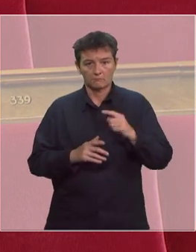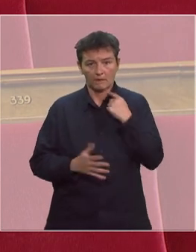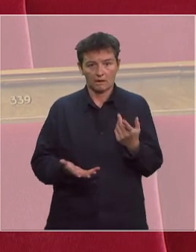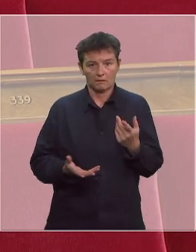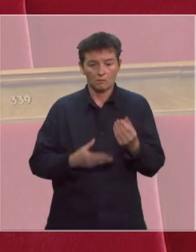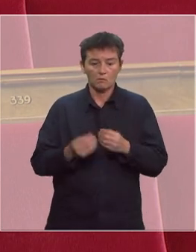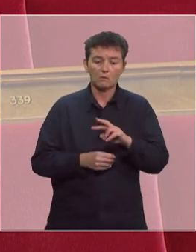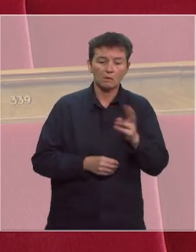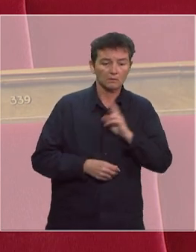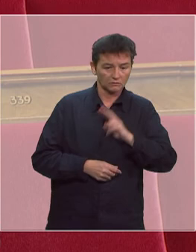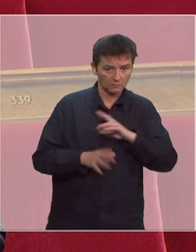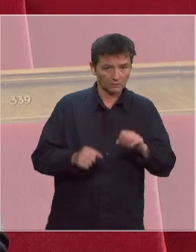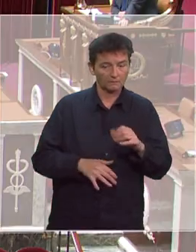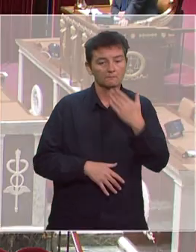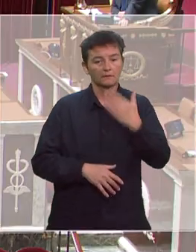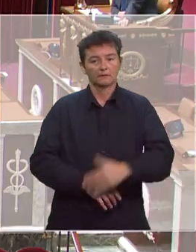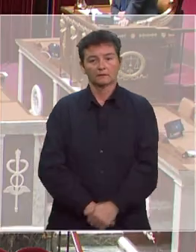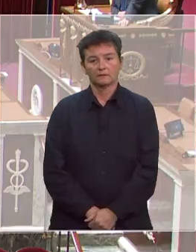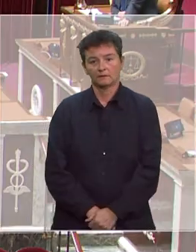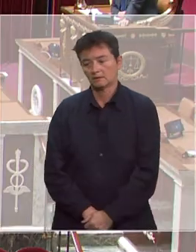de la part des assureurs ? Je vous remercie.